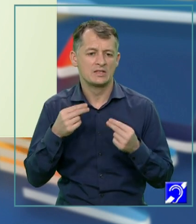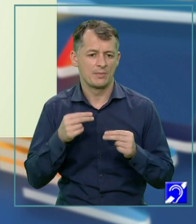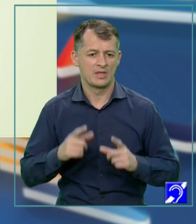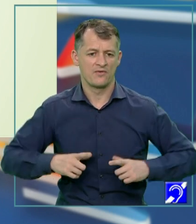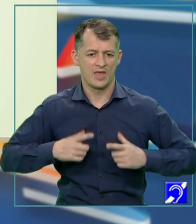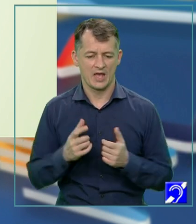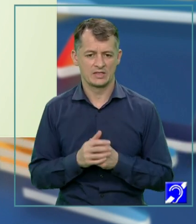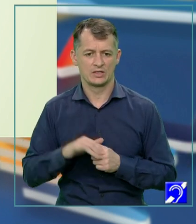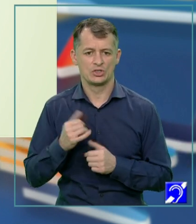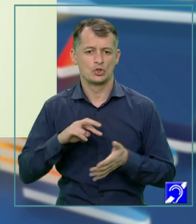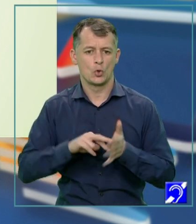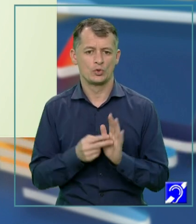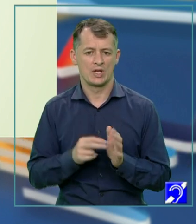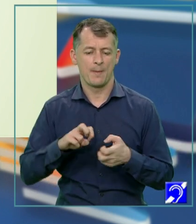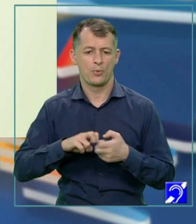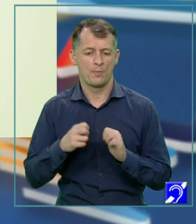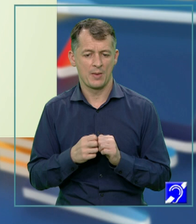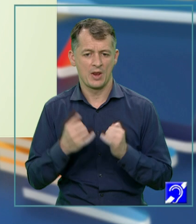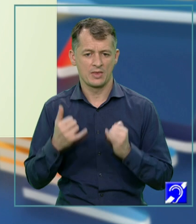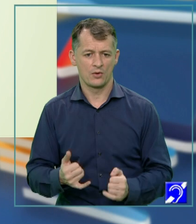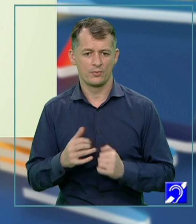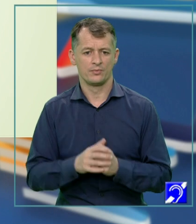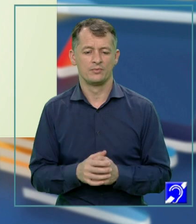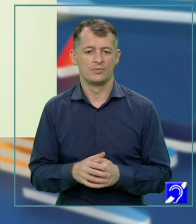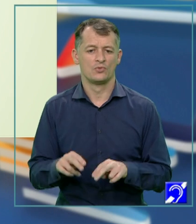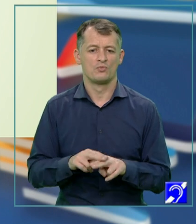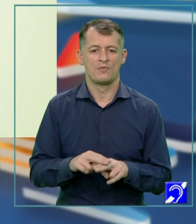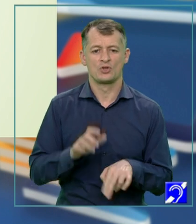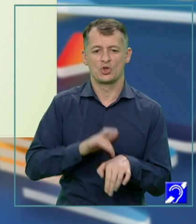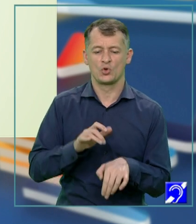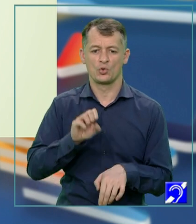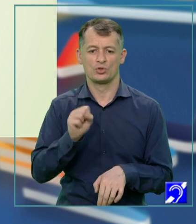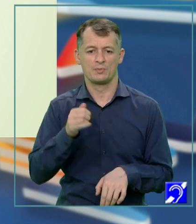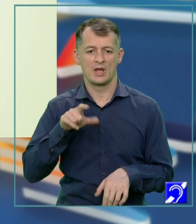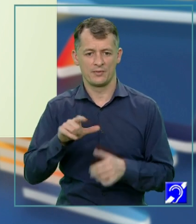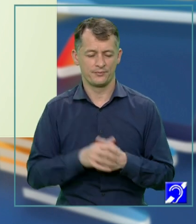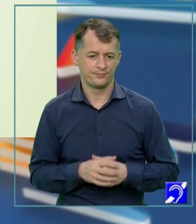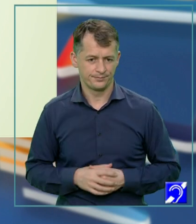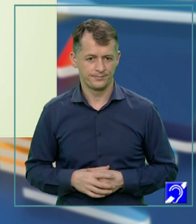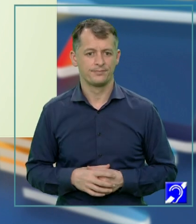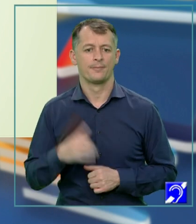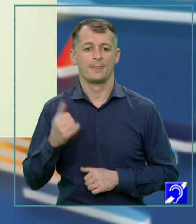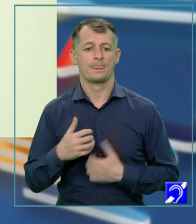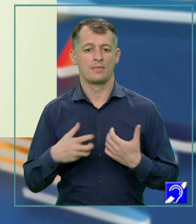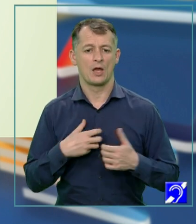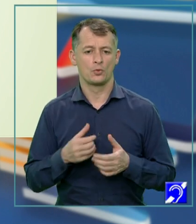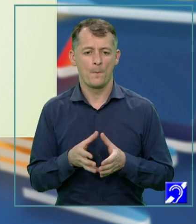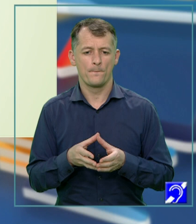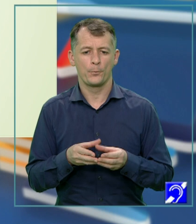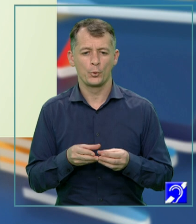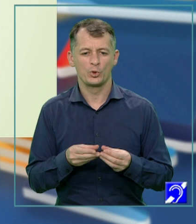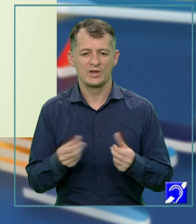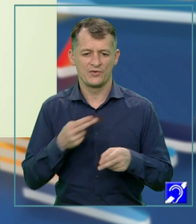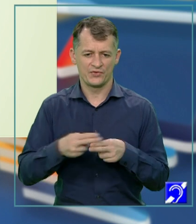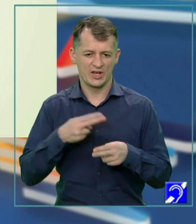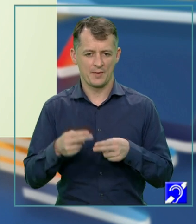personajul Șmil pe care l-a interpretat în drama Apus de Soare. Teatrul purifică orice conștiință prin